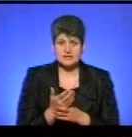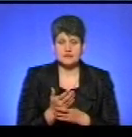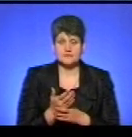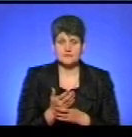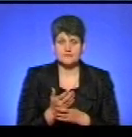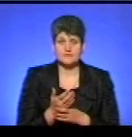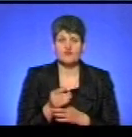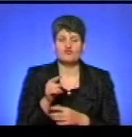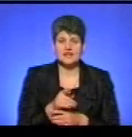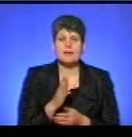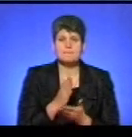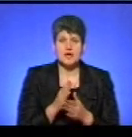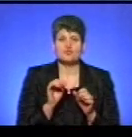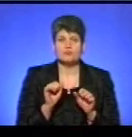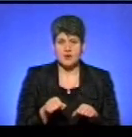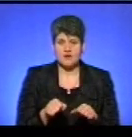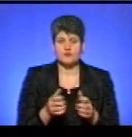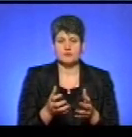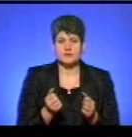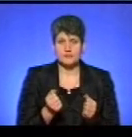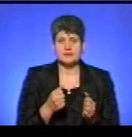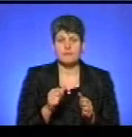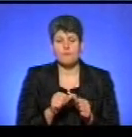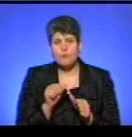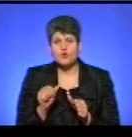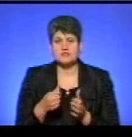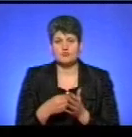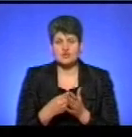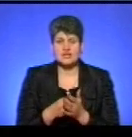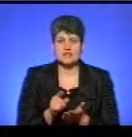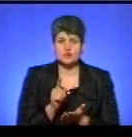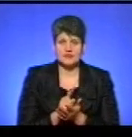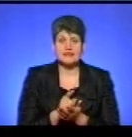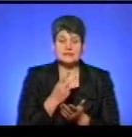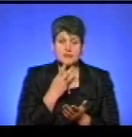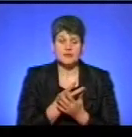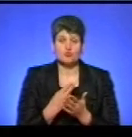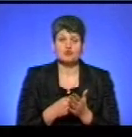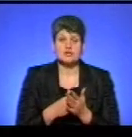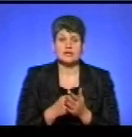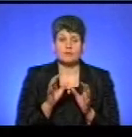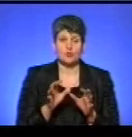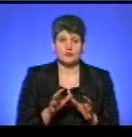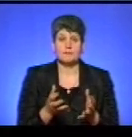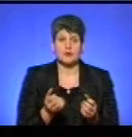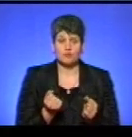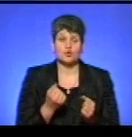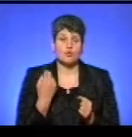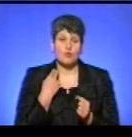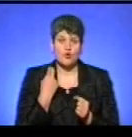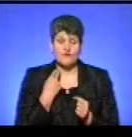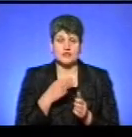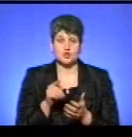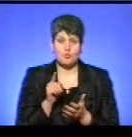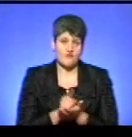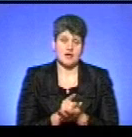мають право і беруть позабюджетні зобов'язання. Це передбачено бюджетним кодексом. Тобто, беруть боргові зобов'язання перед